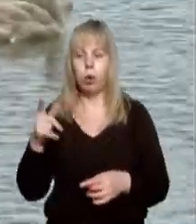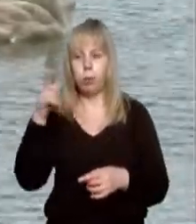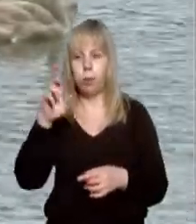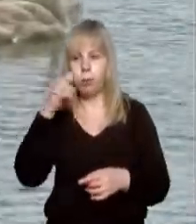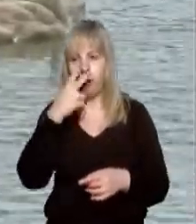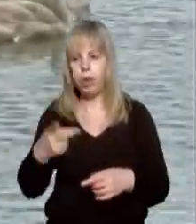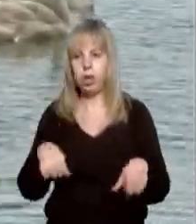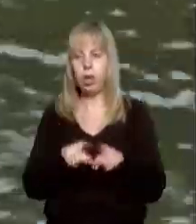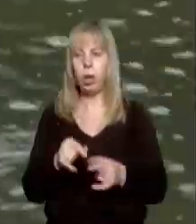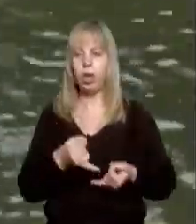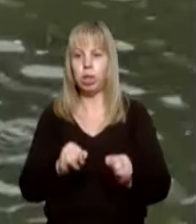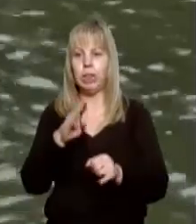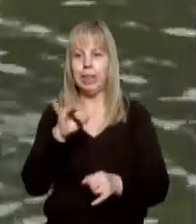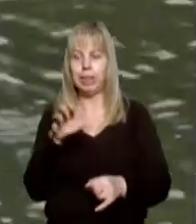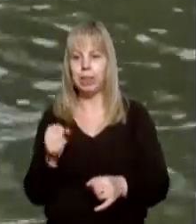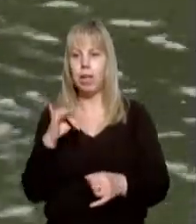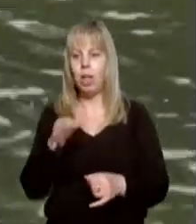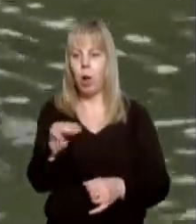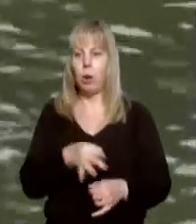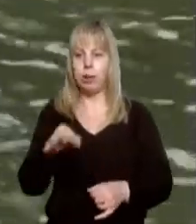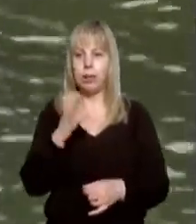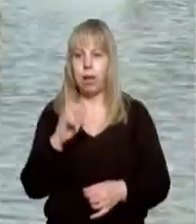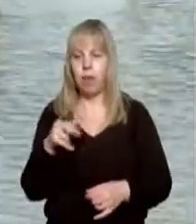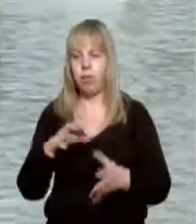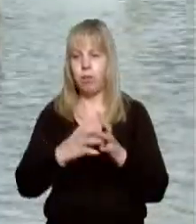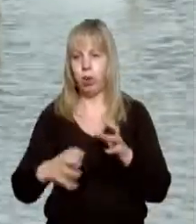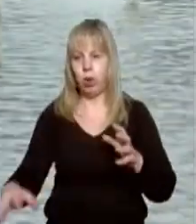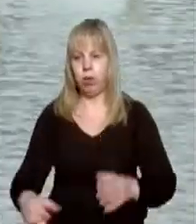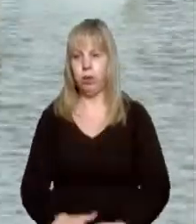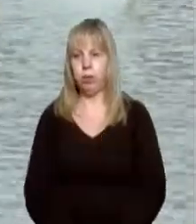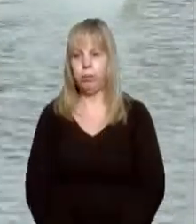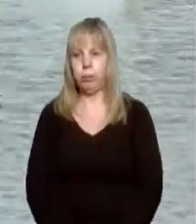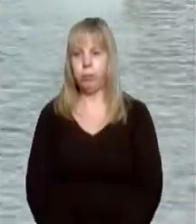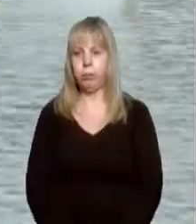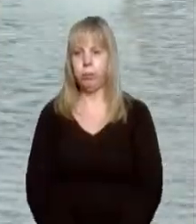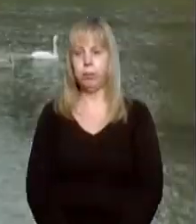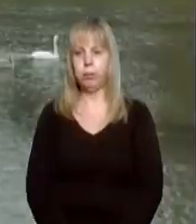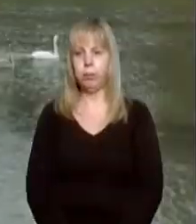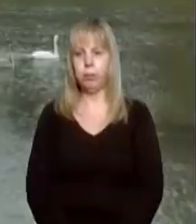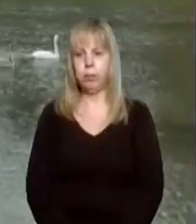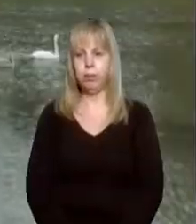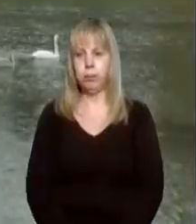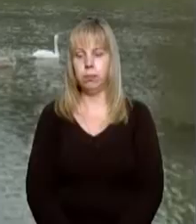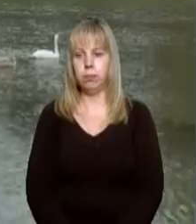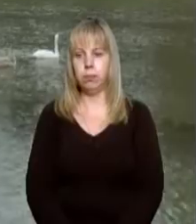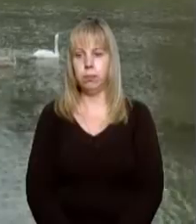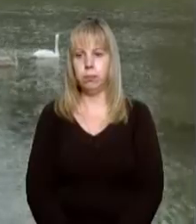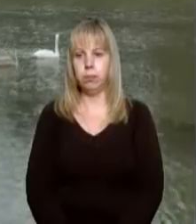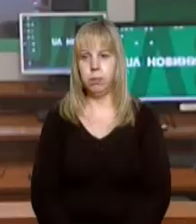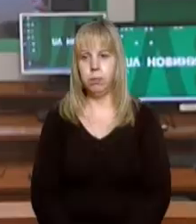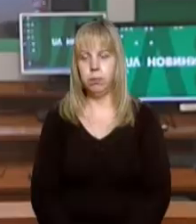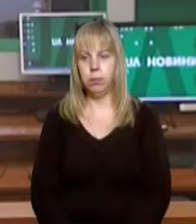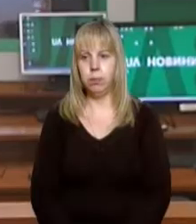Боднар бачив також на річці Тисі та озерах Сальва на Виноградівщині. Ірина Олаг, Андрій Гісим, новини на Суспільному.